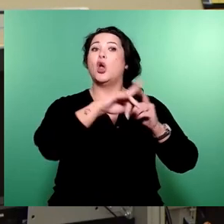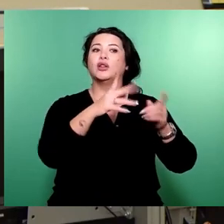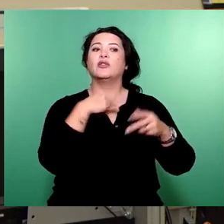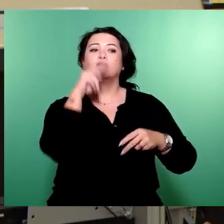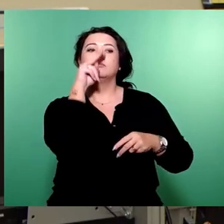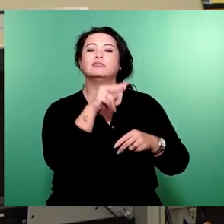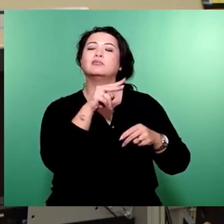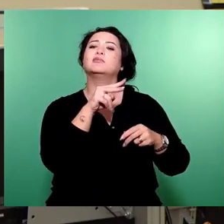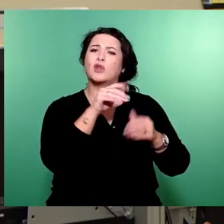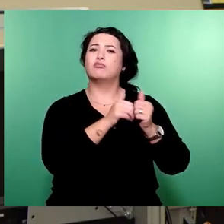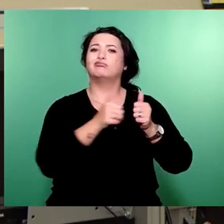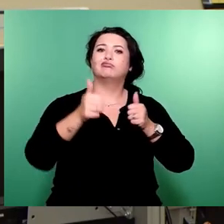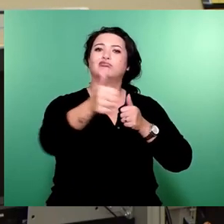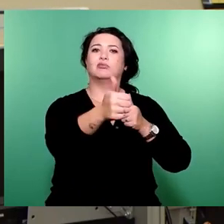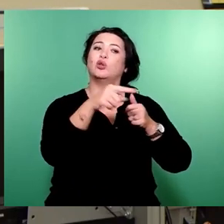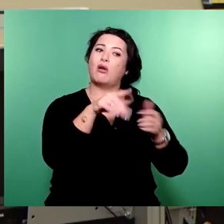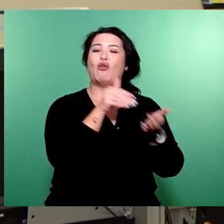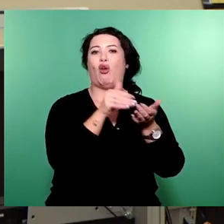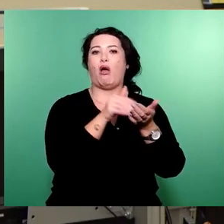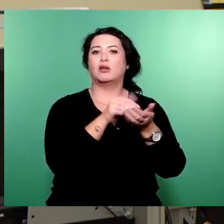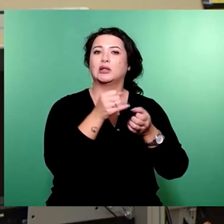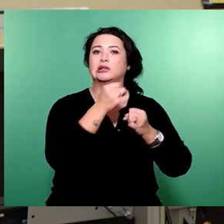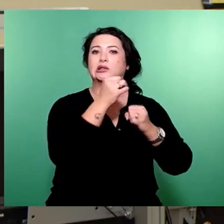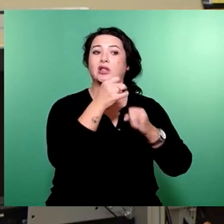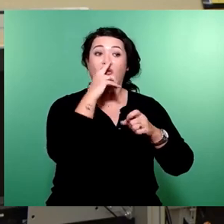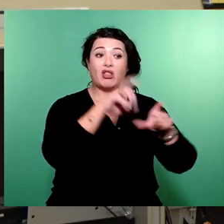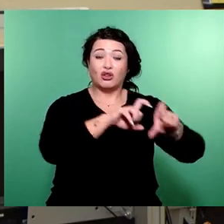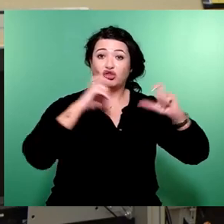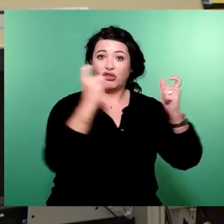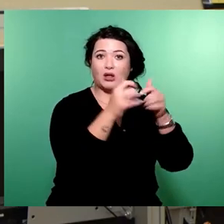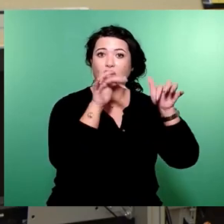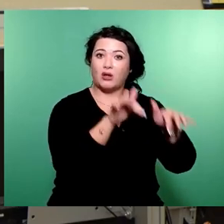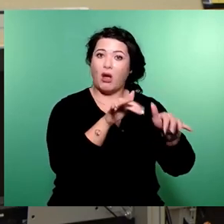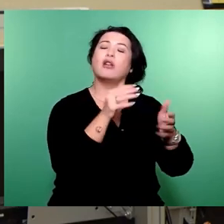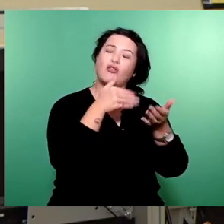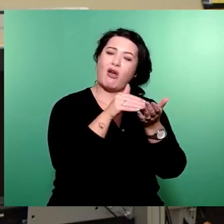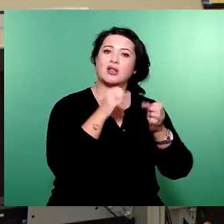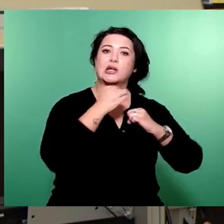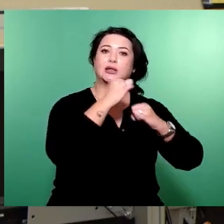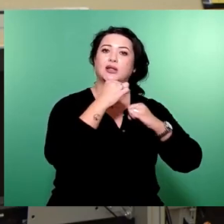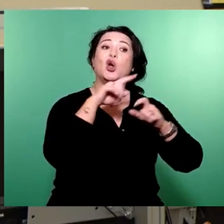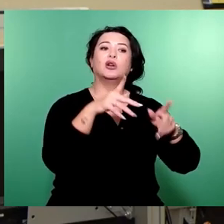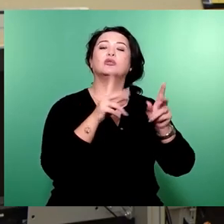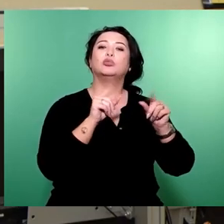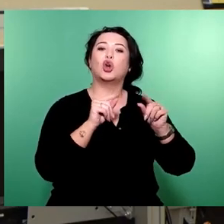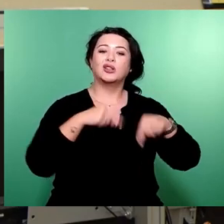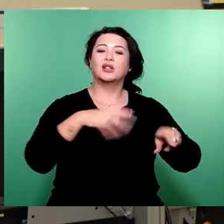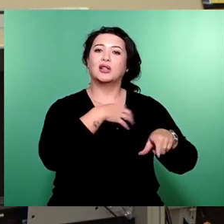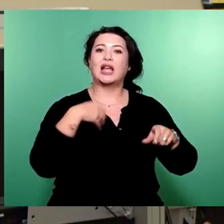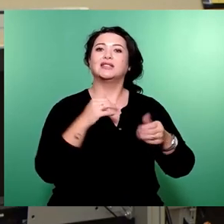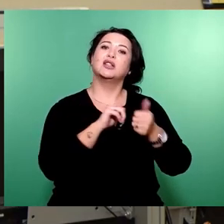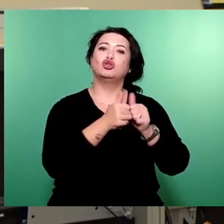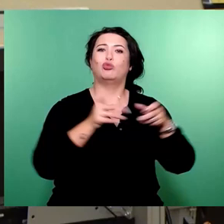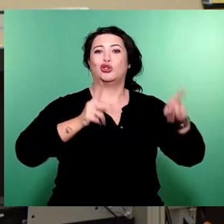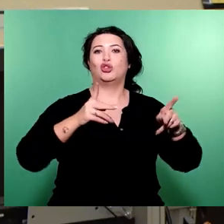Wir werden dort weiterarbeiten, sobald dieses Stadion steht. Und das wird uns als Sportstadt noch einen ganz anderen Namen machen. Das ist wirklich